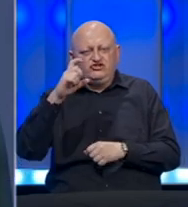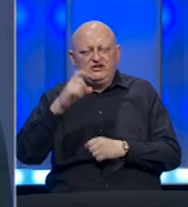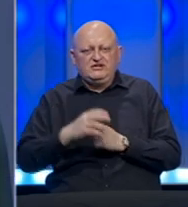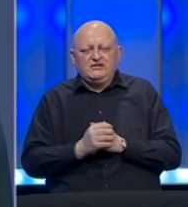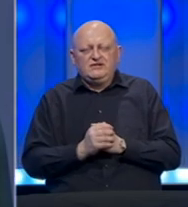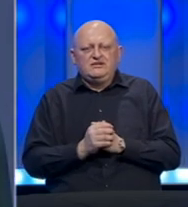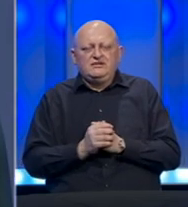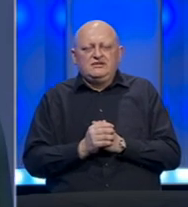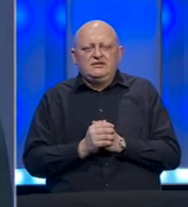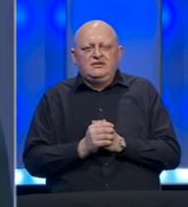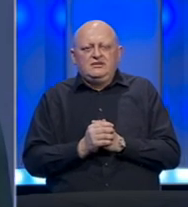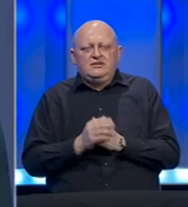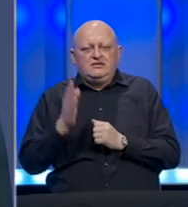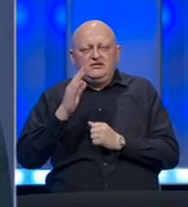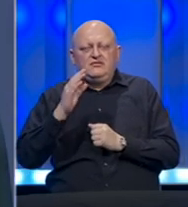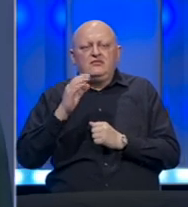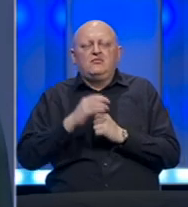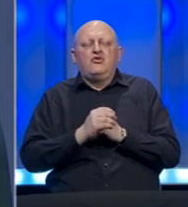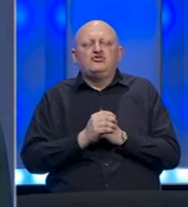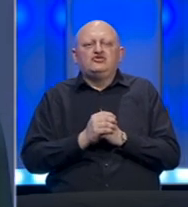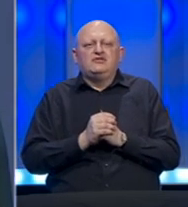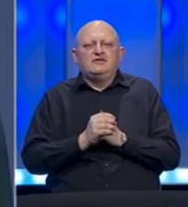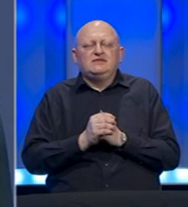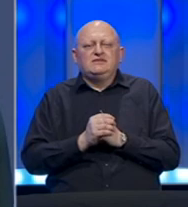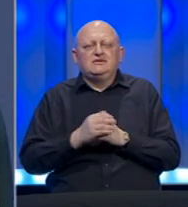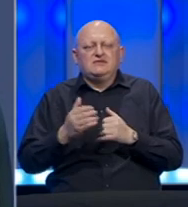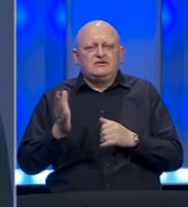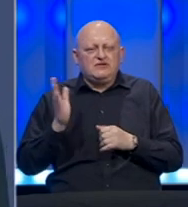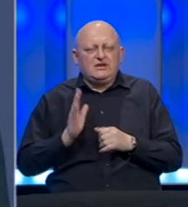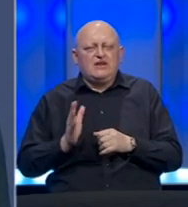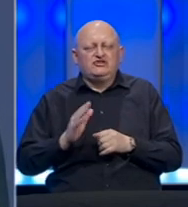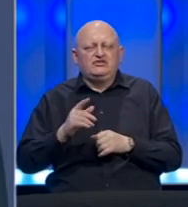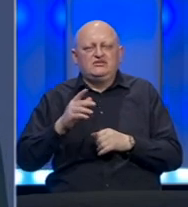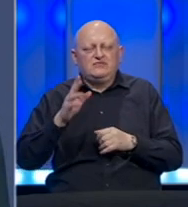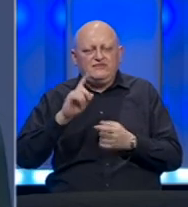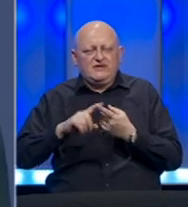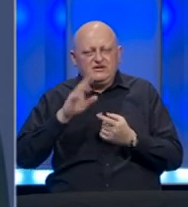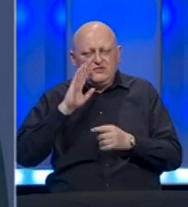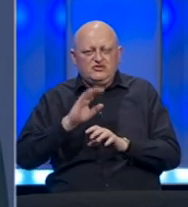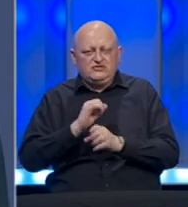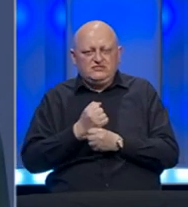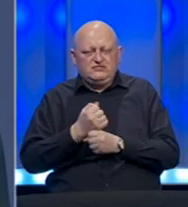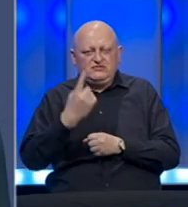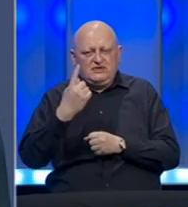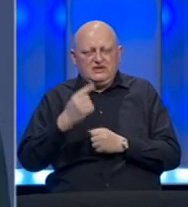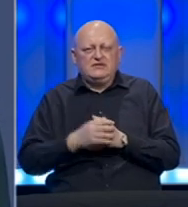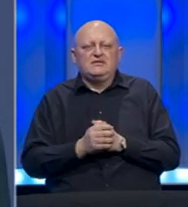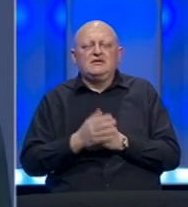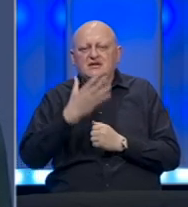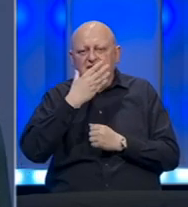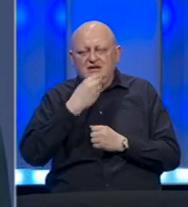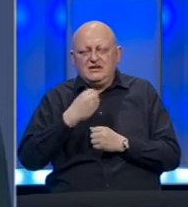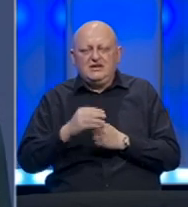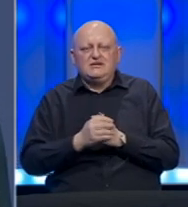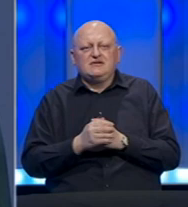Primarius, izvolite. Poštovani građani i građanke Federacije Bosne i Hercegovine, evo jedna lijepa